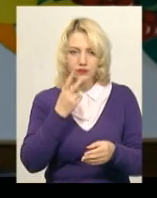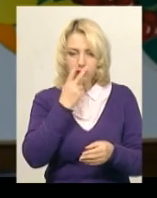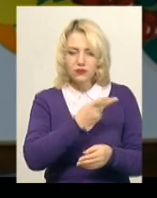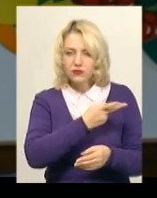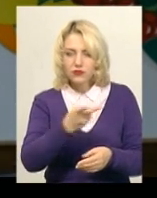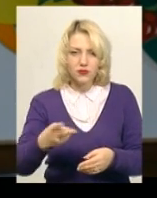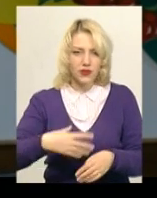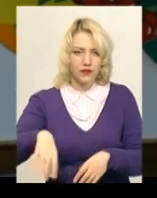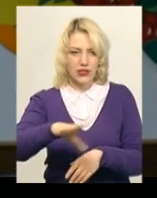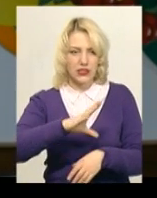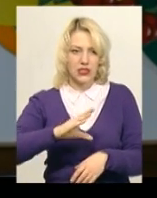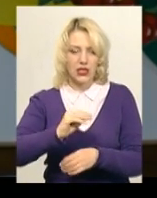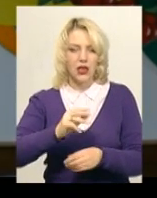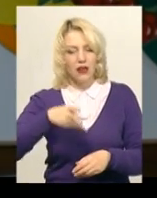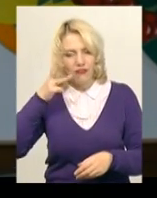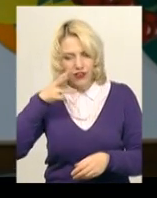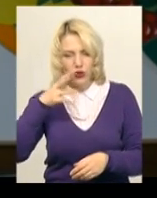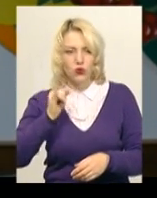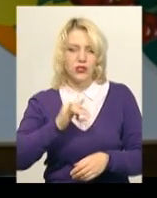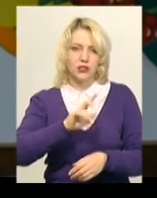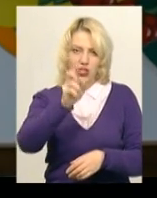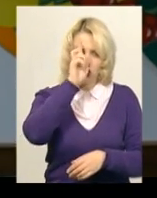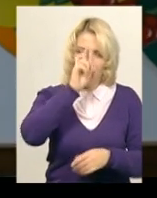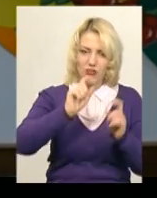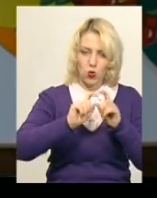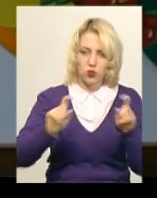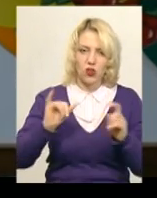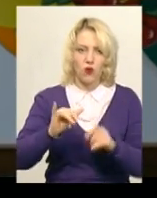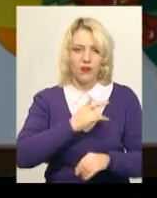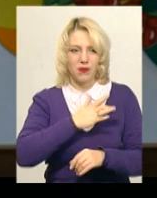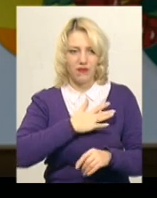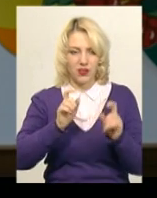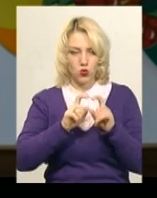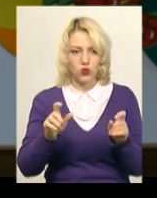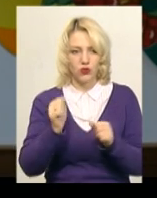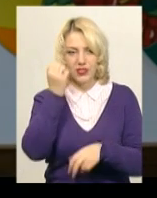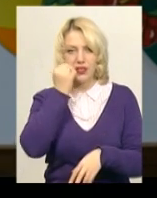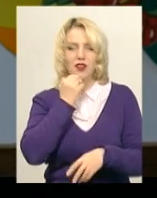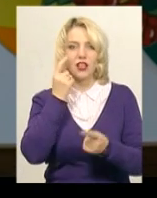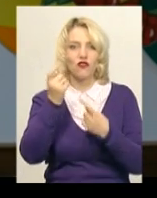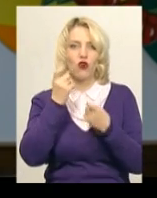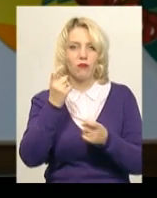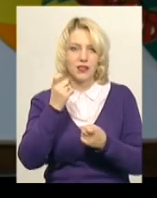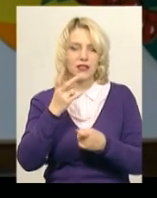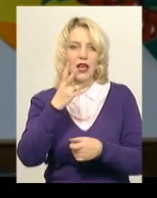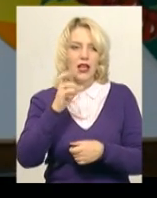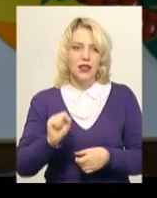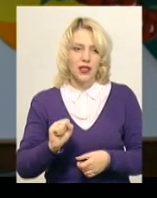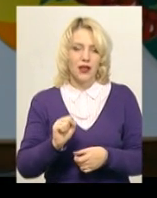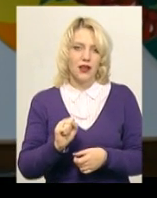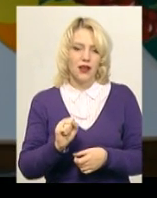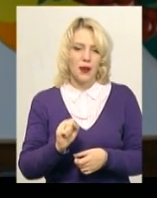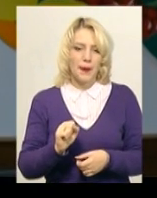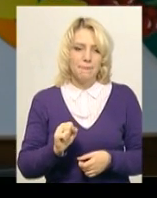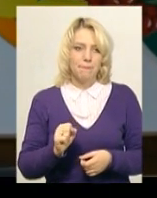знято відповідно з державних установ, з приватних установ. І вже завдяки інформації на магнітних носіях,